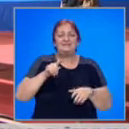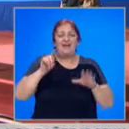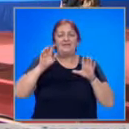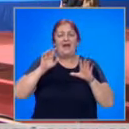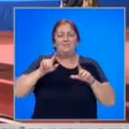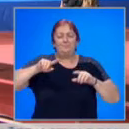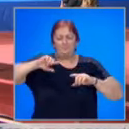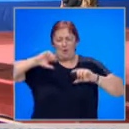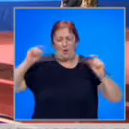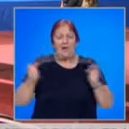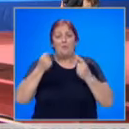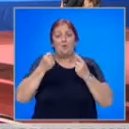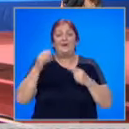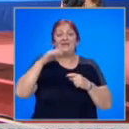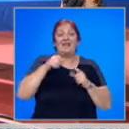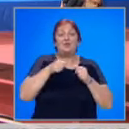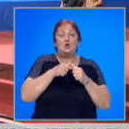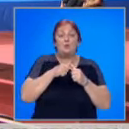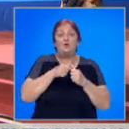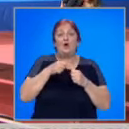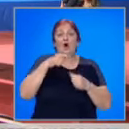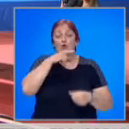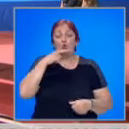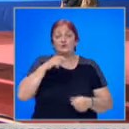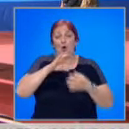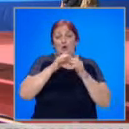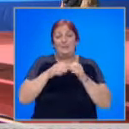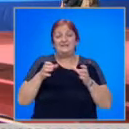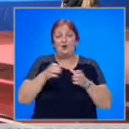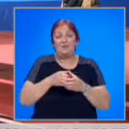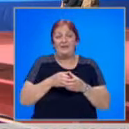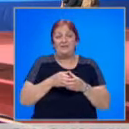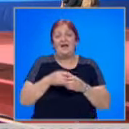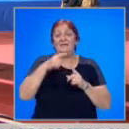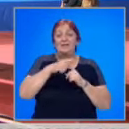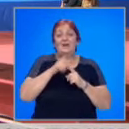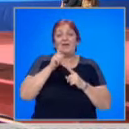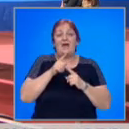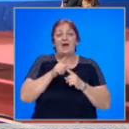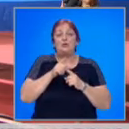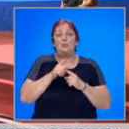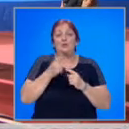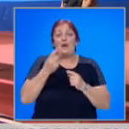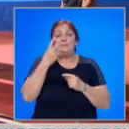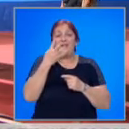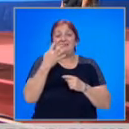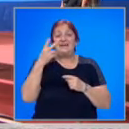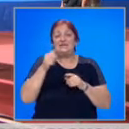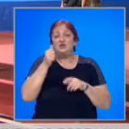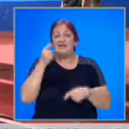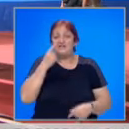безапелационна победа над Любов Овчарова от Руския Олимпийски комитет. На Тайбе бяха необходими едва 56